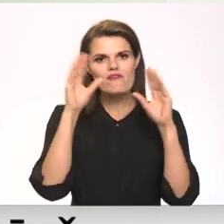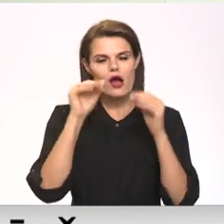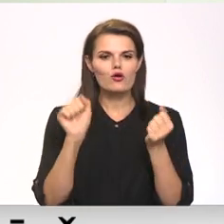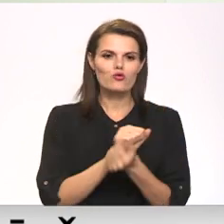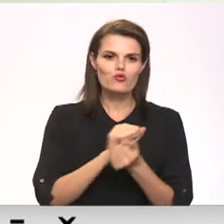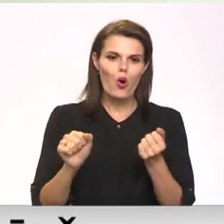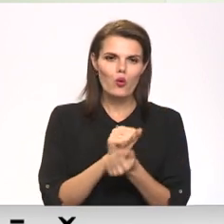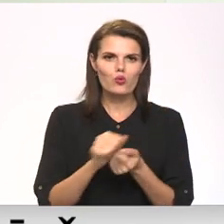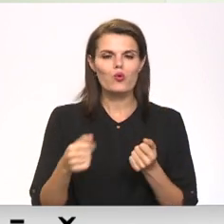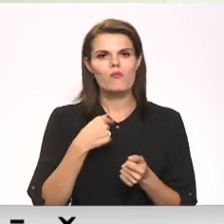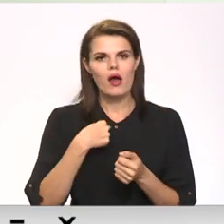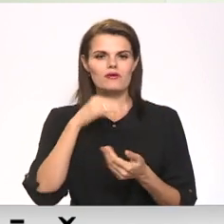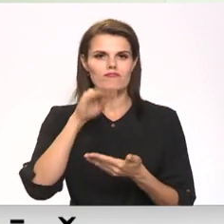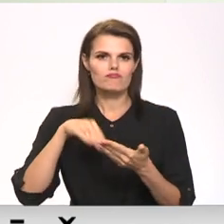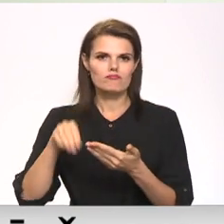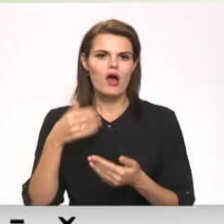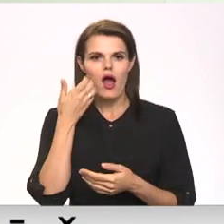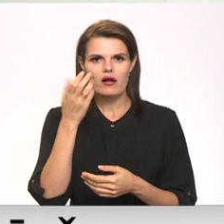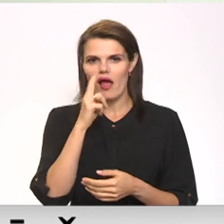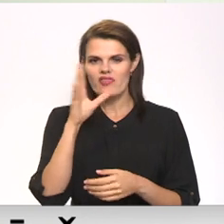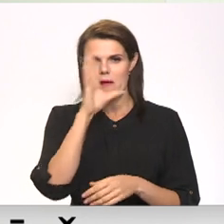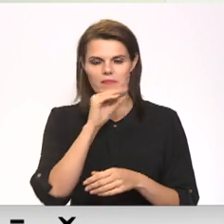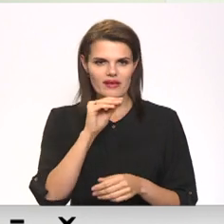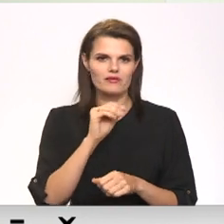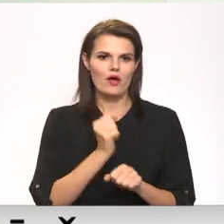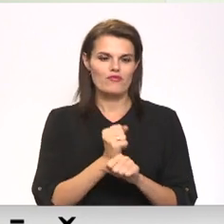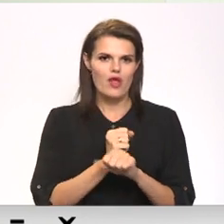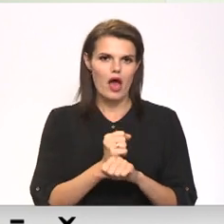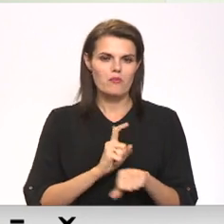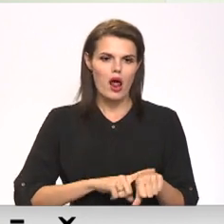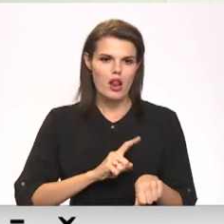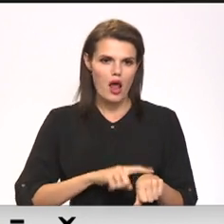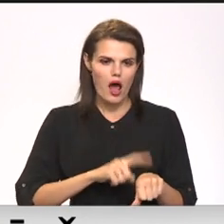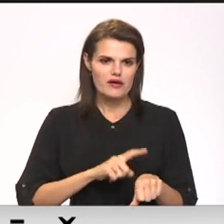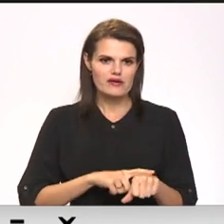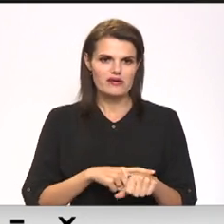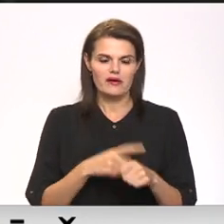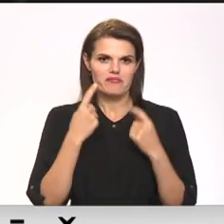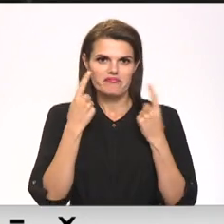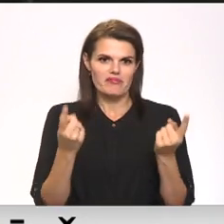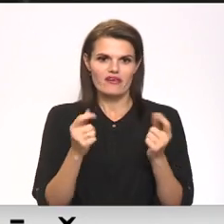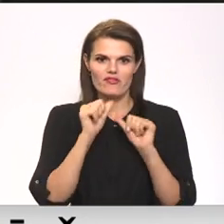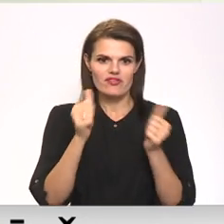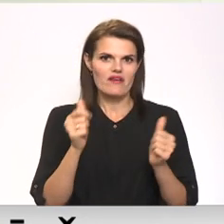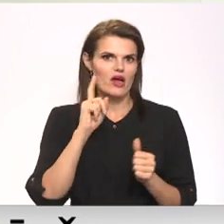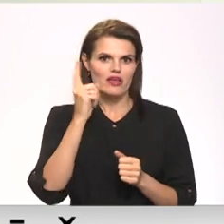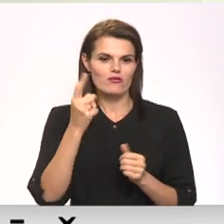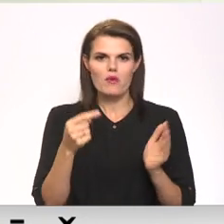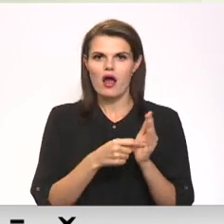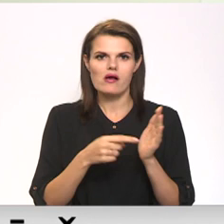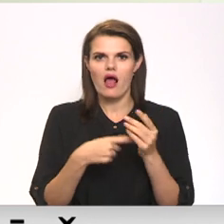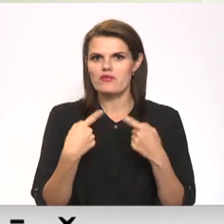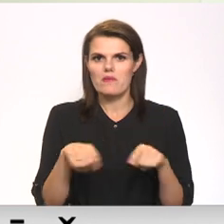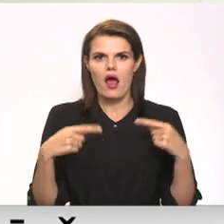nepaspēja darbā sūtu. Es viņam ir kārši nezinu. Nevaru pat iedomāties, kādi